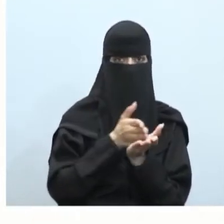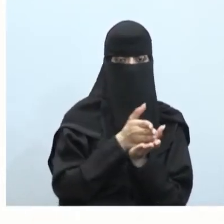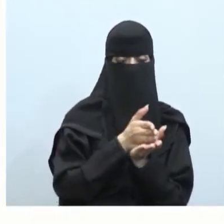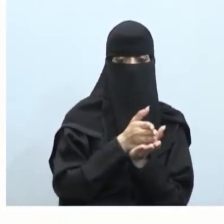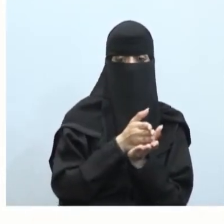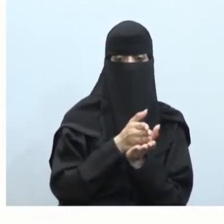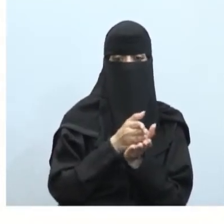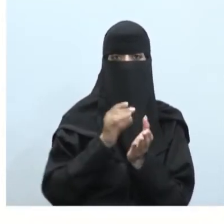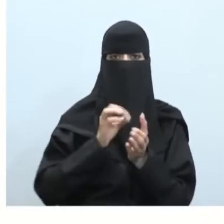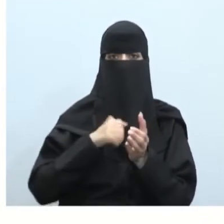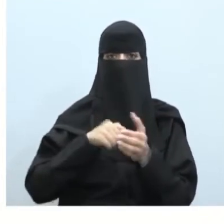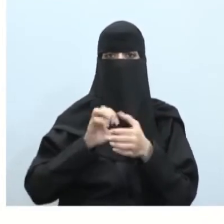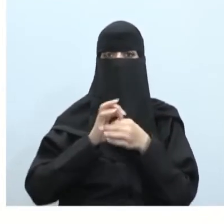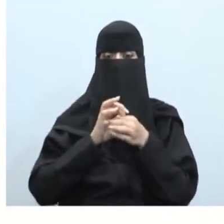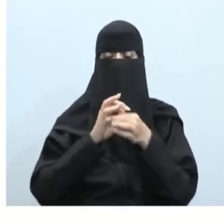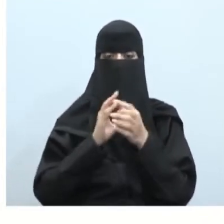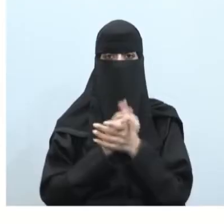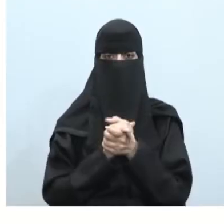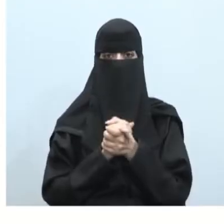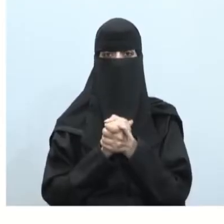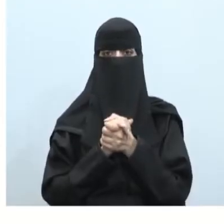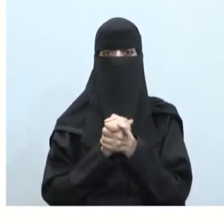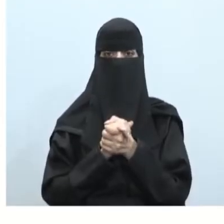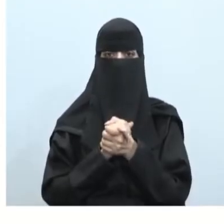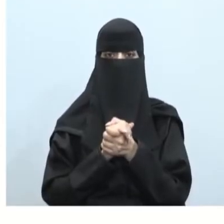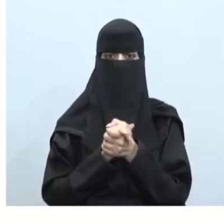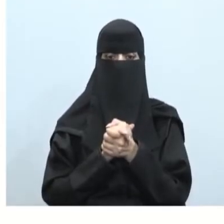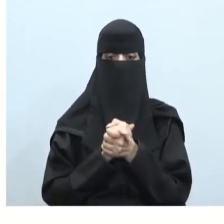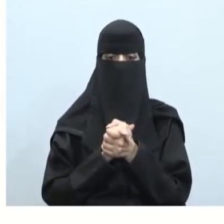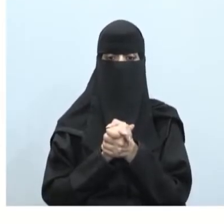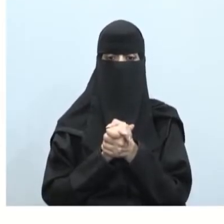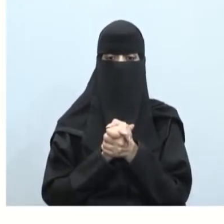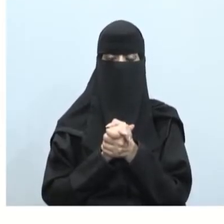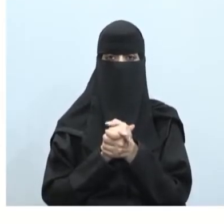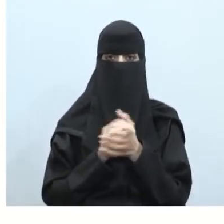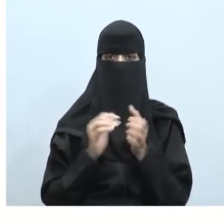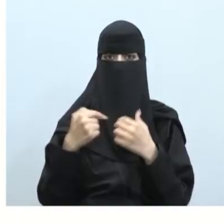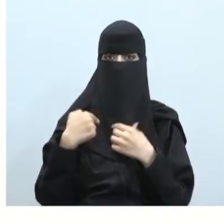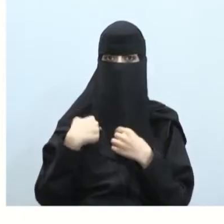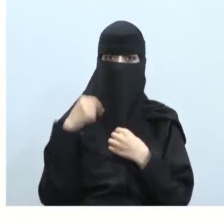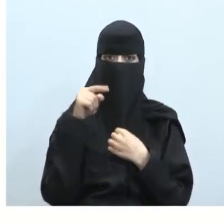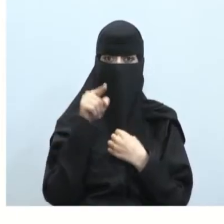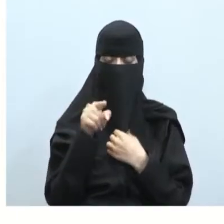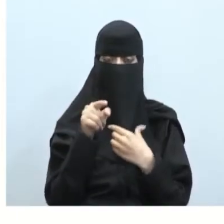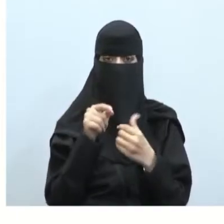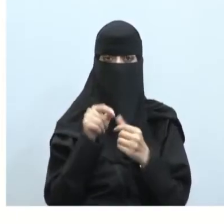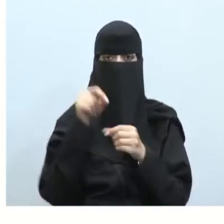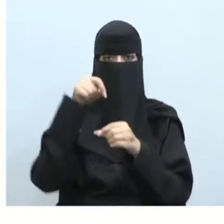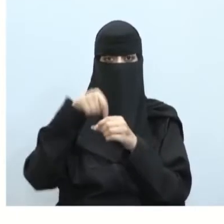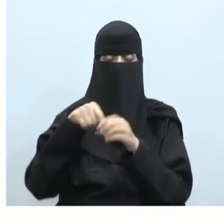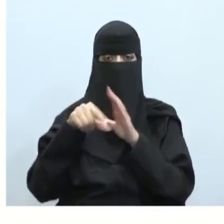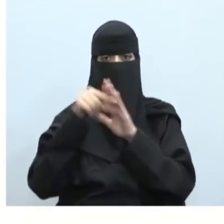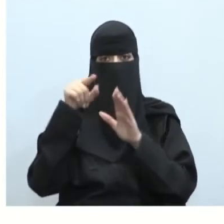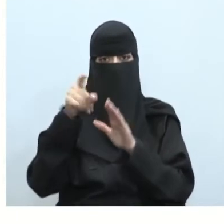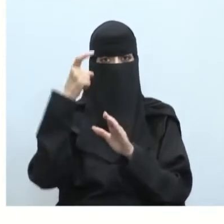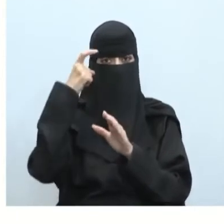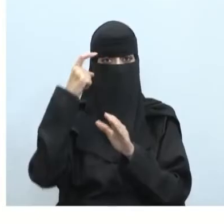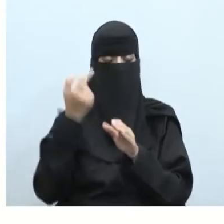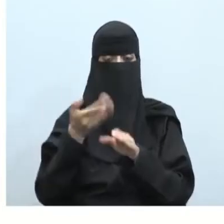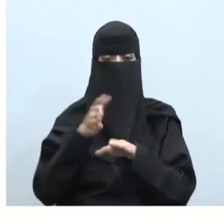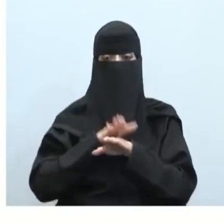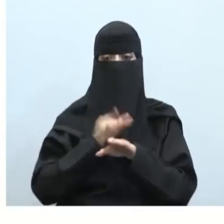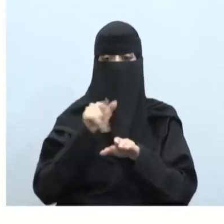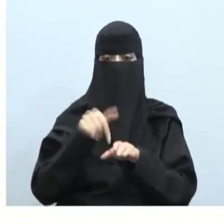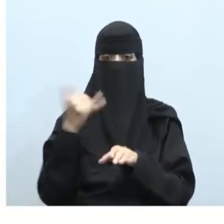الاتصالات إذن أبناء وبنات الطلاب أنا وأنتم في هذا الدرس تعرفنا